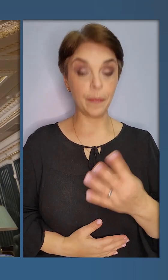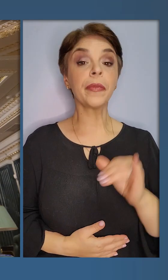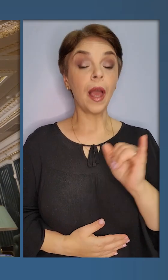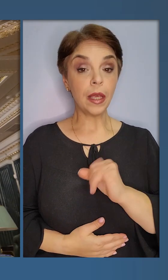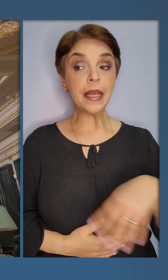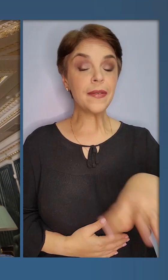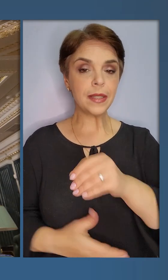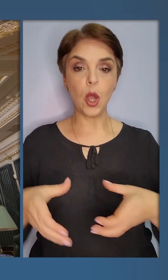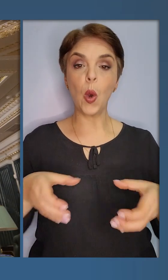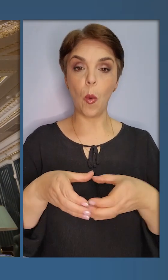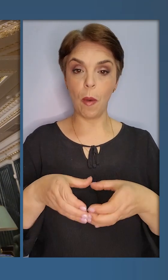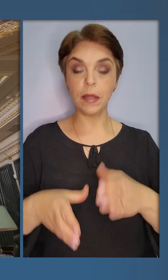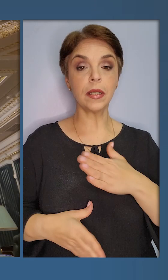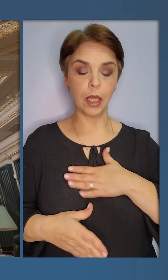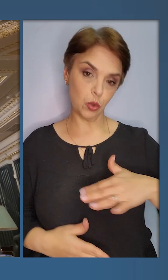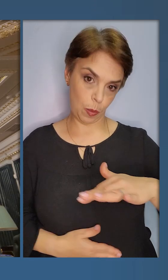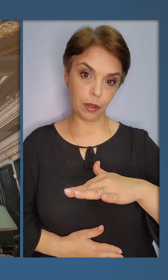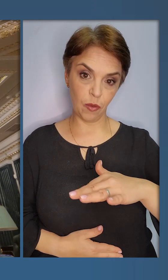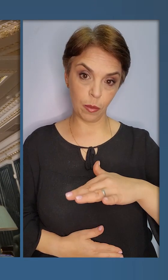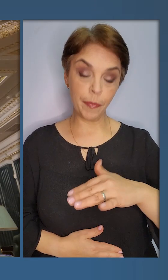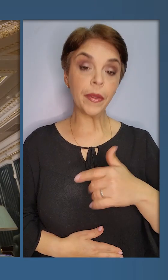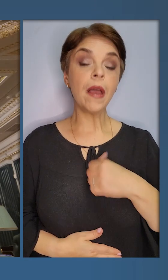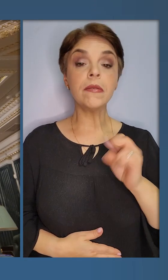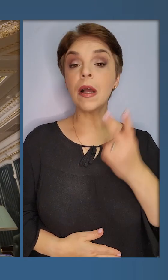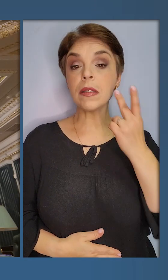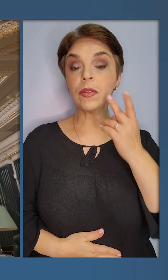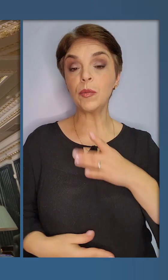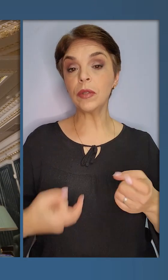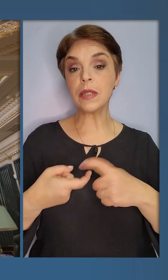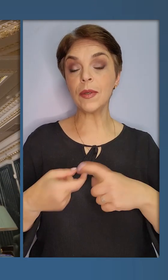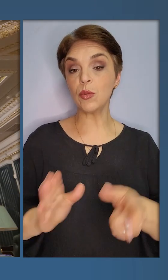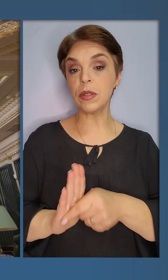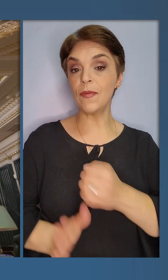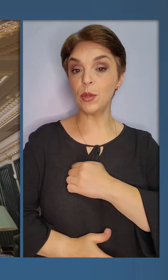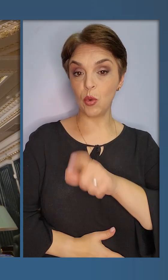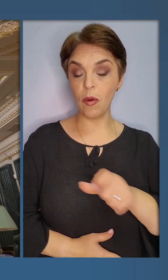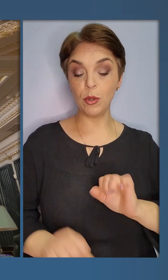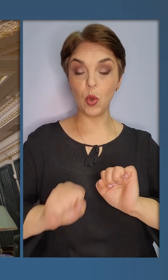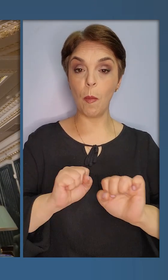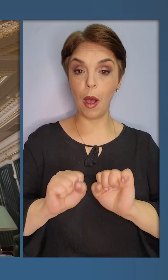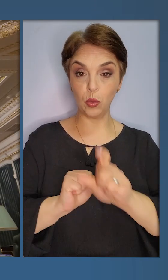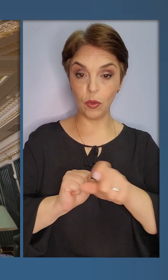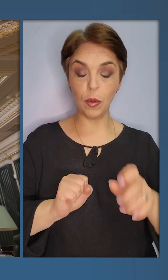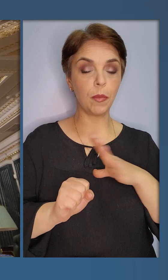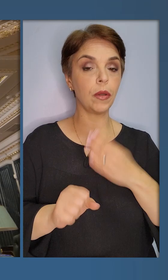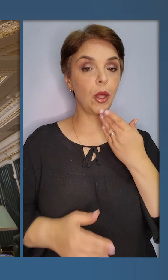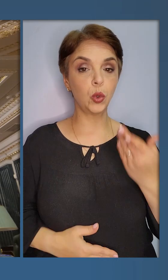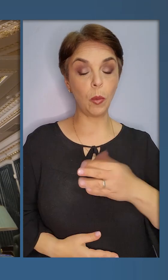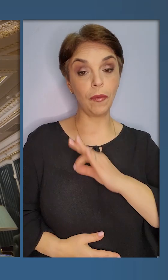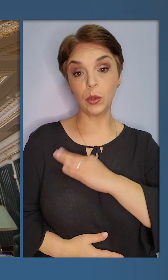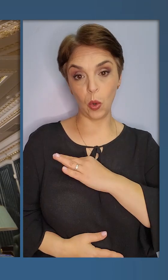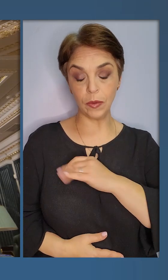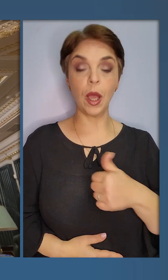і усій команді нашої платформи. Як і завжди був на зв'язку з військовими, з командувачами, була